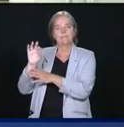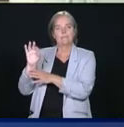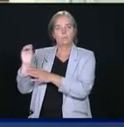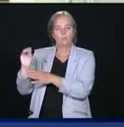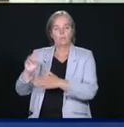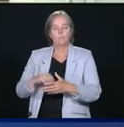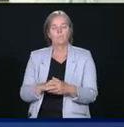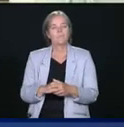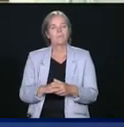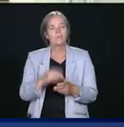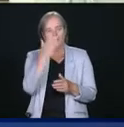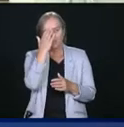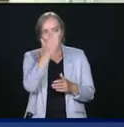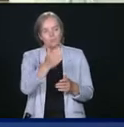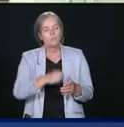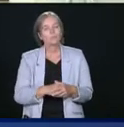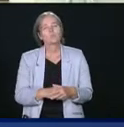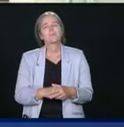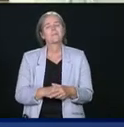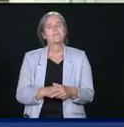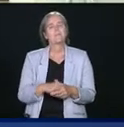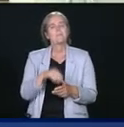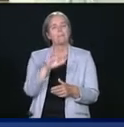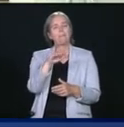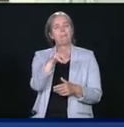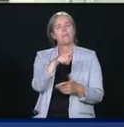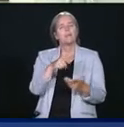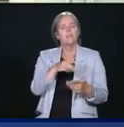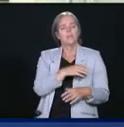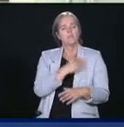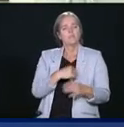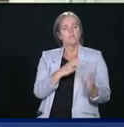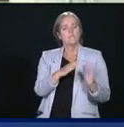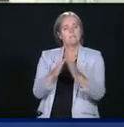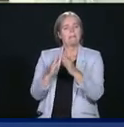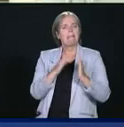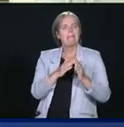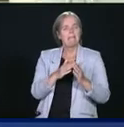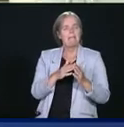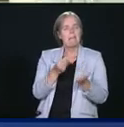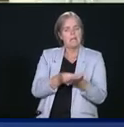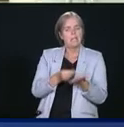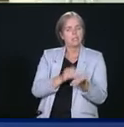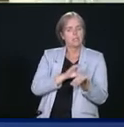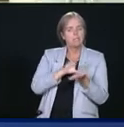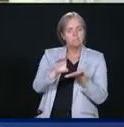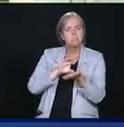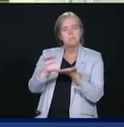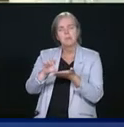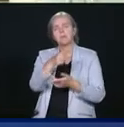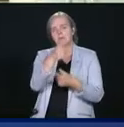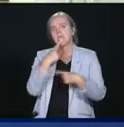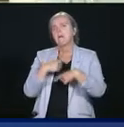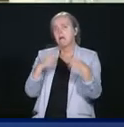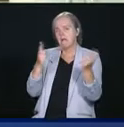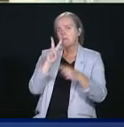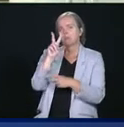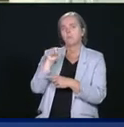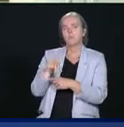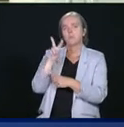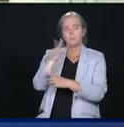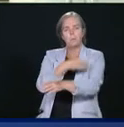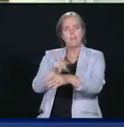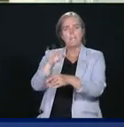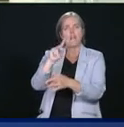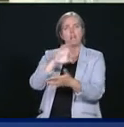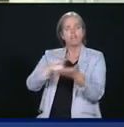Oui, bonjour, M. le Premier ministre. Au sujet de l'aide pour les municipalités, vous annoncez aujourd'hui le devancement d'un paiement de 2,2 milliards de dollars. Mais